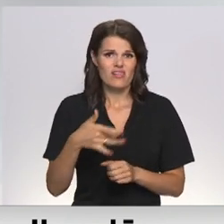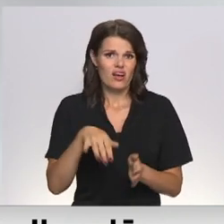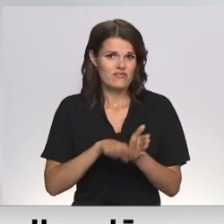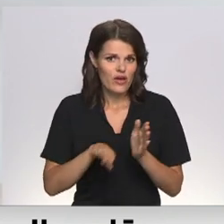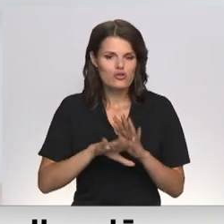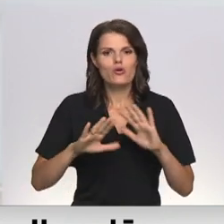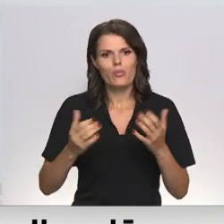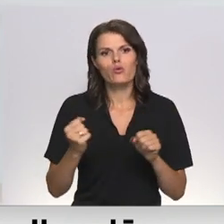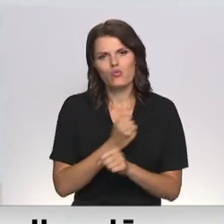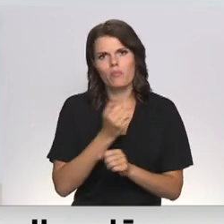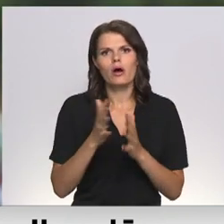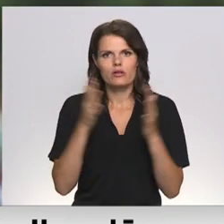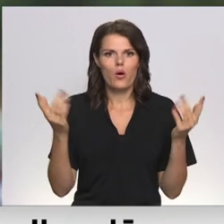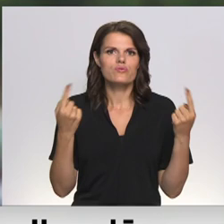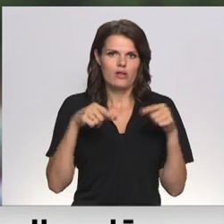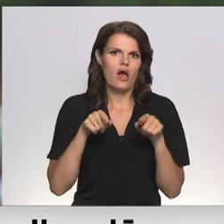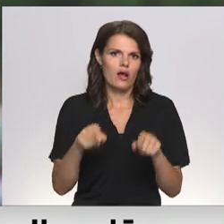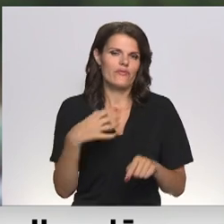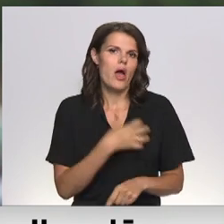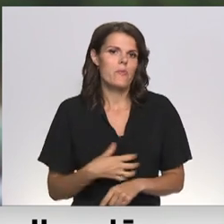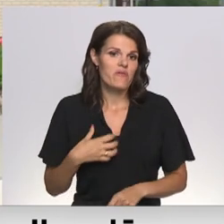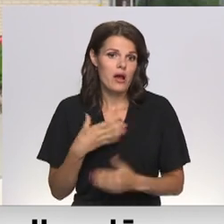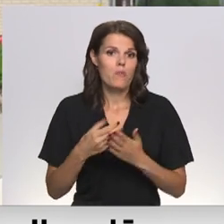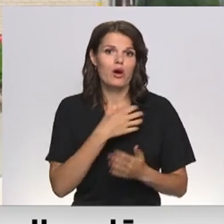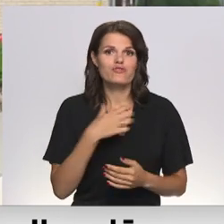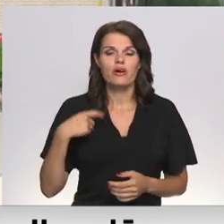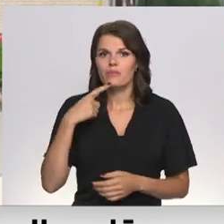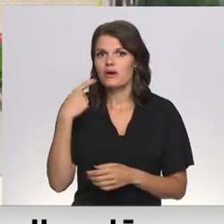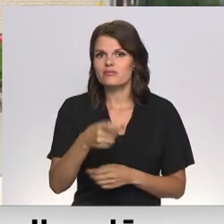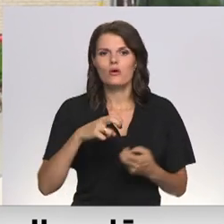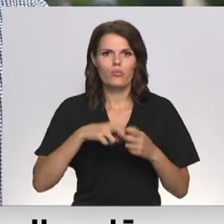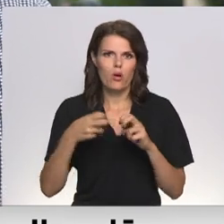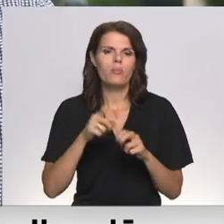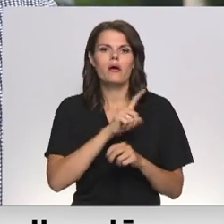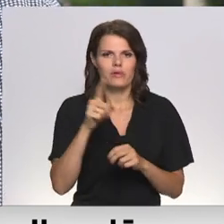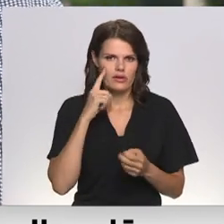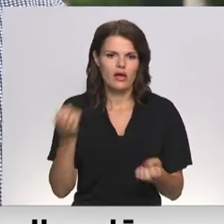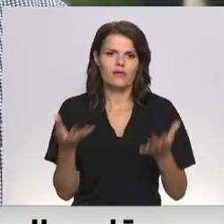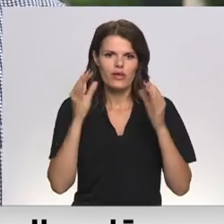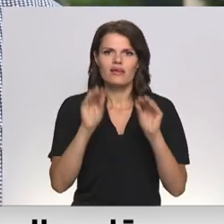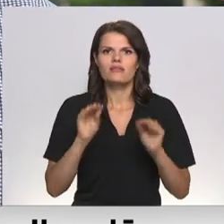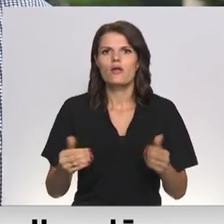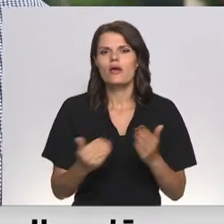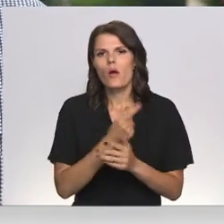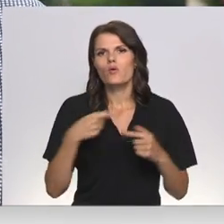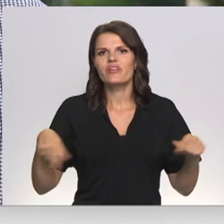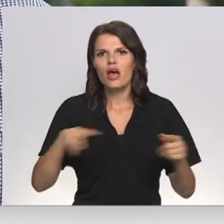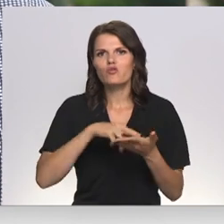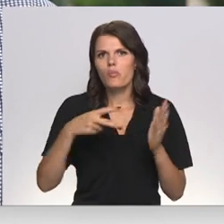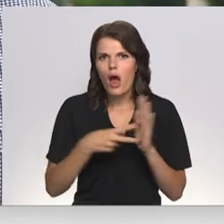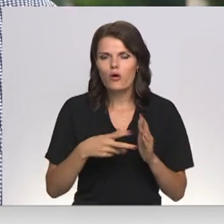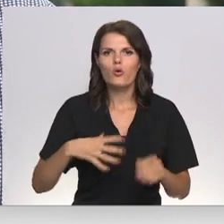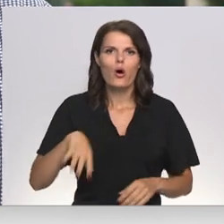tomēr ir prasījis daudz laika. Pašvaldībā gan saka, ka problēmas esot apzinātas. Tad izstrādājot jauno teritoriju plānojumu,